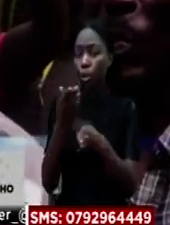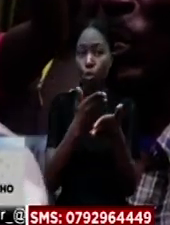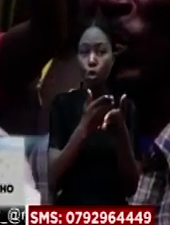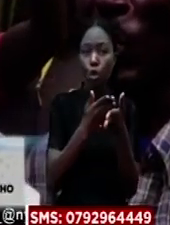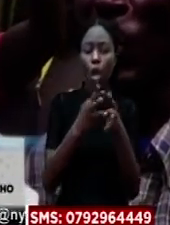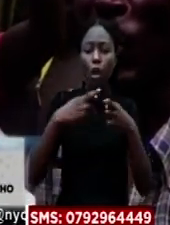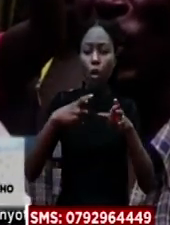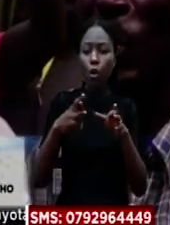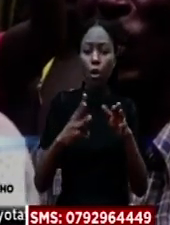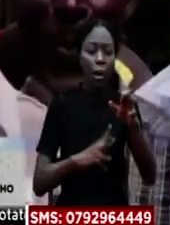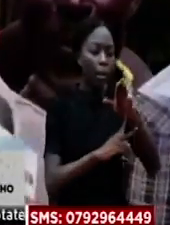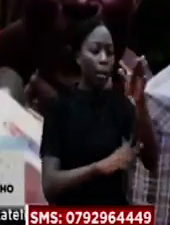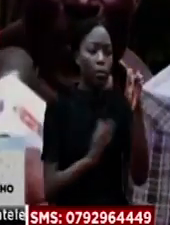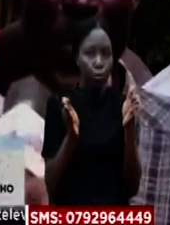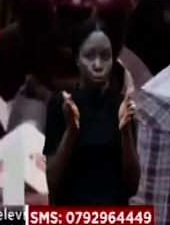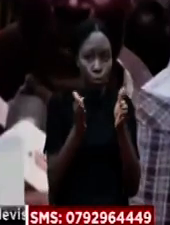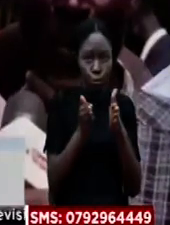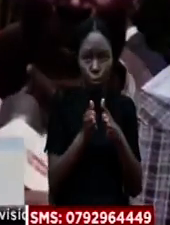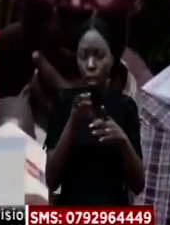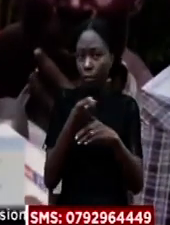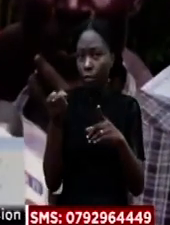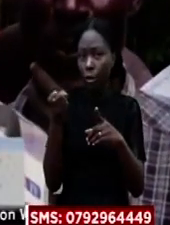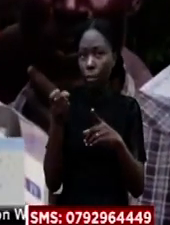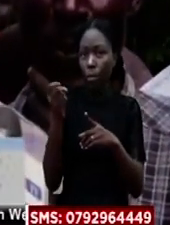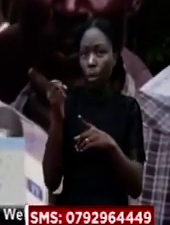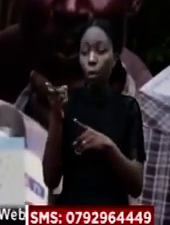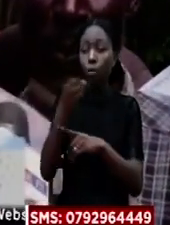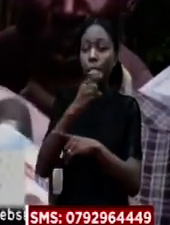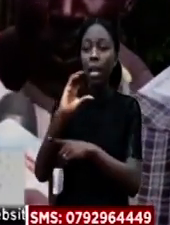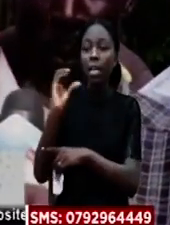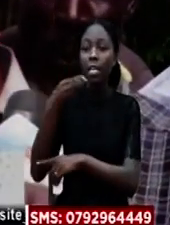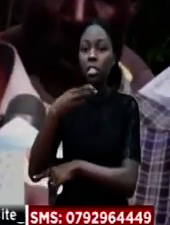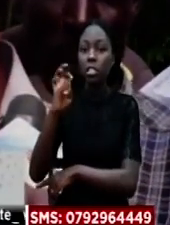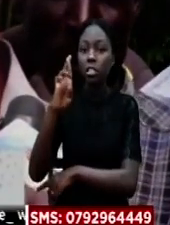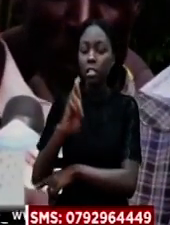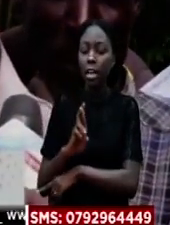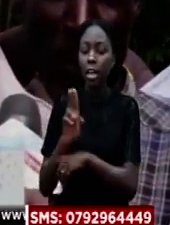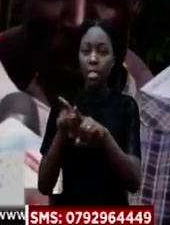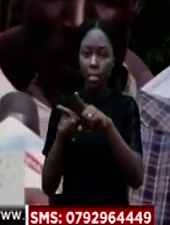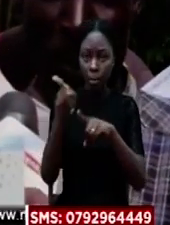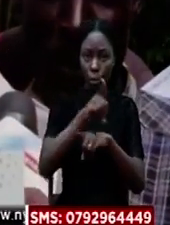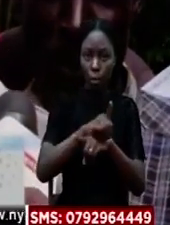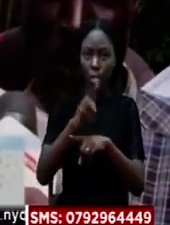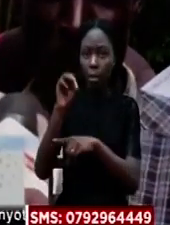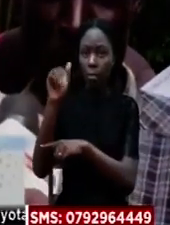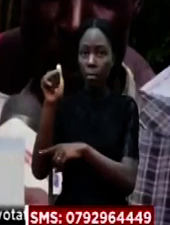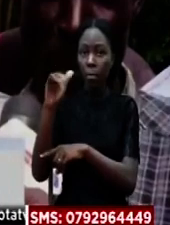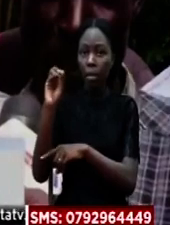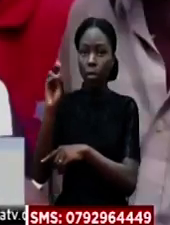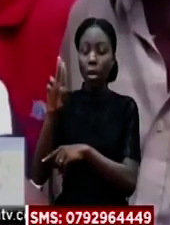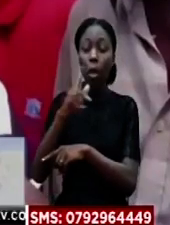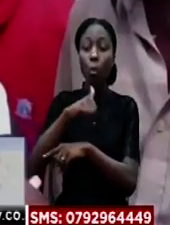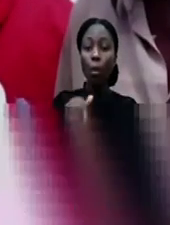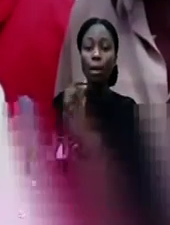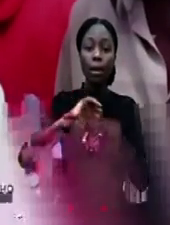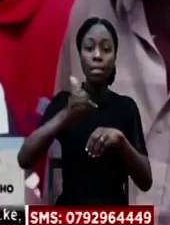Kadaracha kadoko tu Kutoka hapa chekunya chemchem Kufika kwa hii ya manyore kuenda town nambale